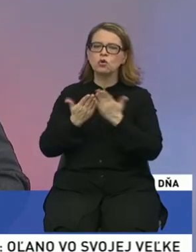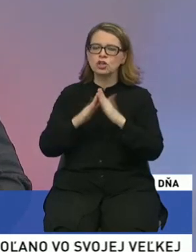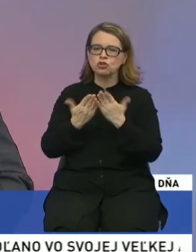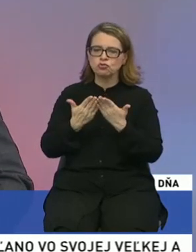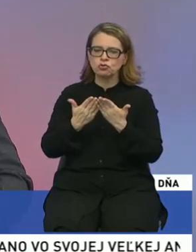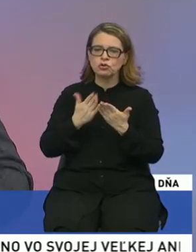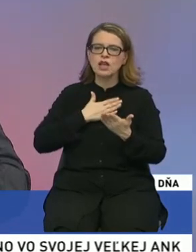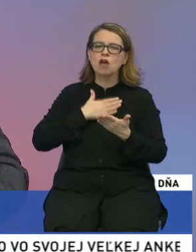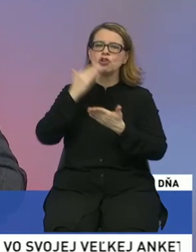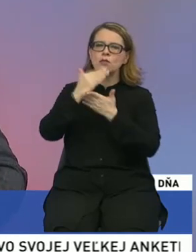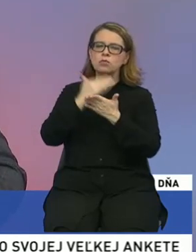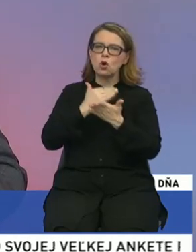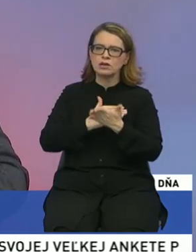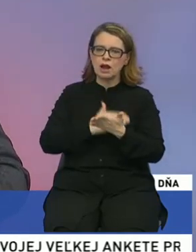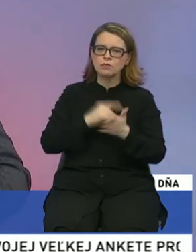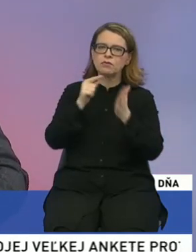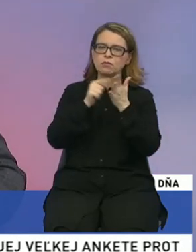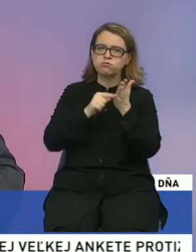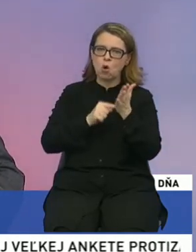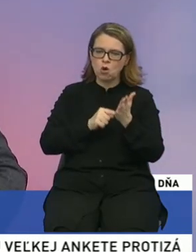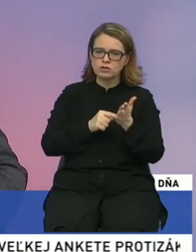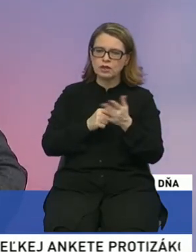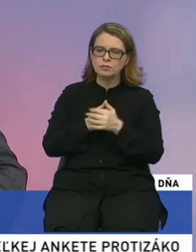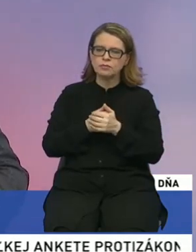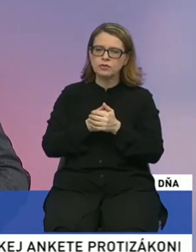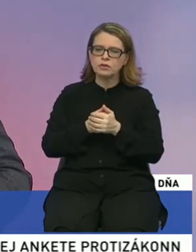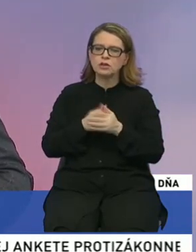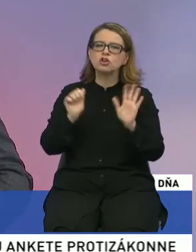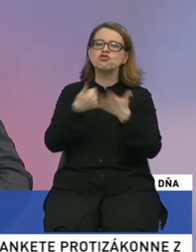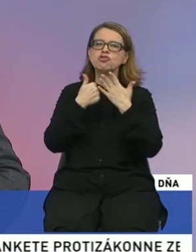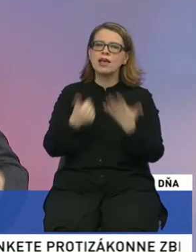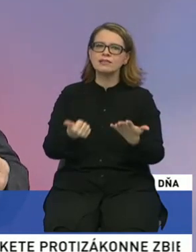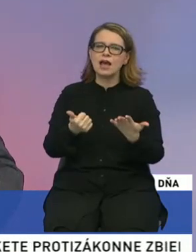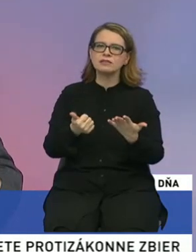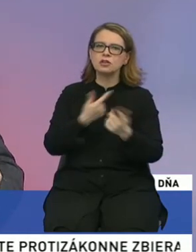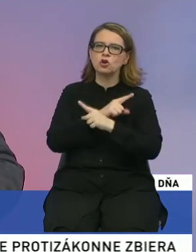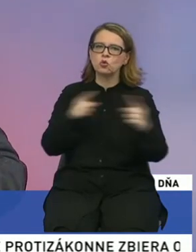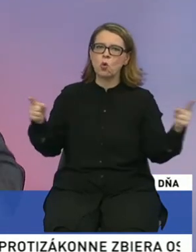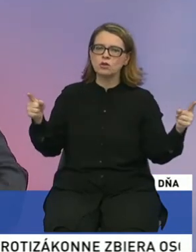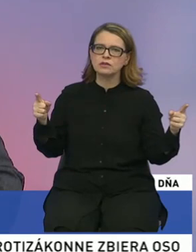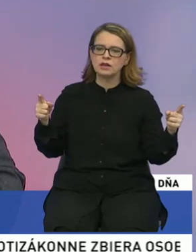našich programových bodov alebo téz v 16 rôznych